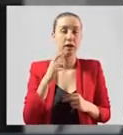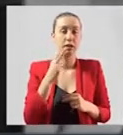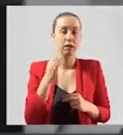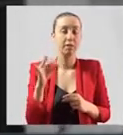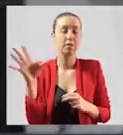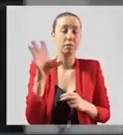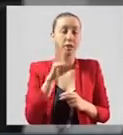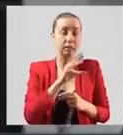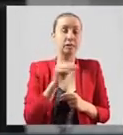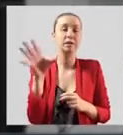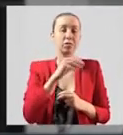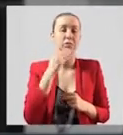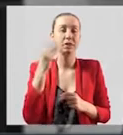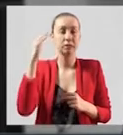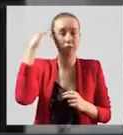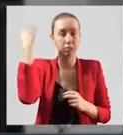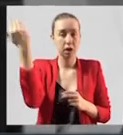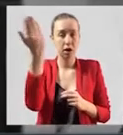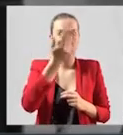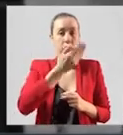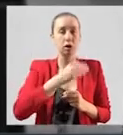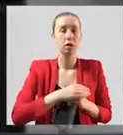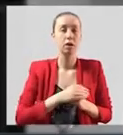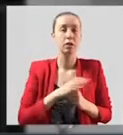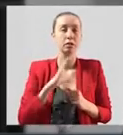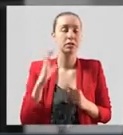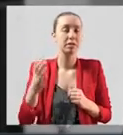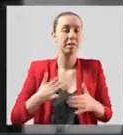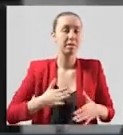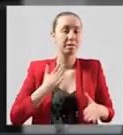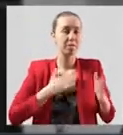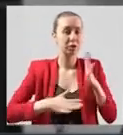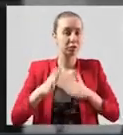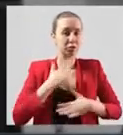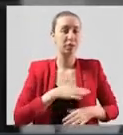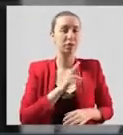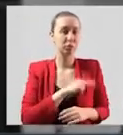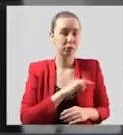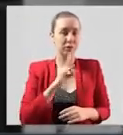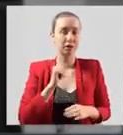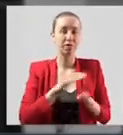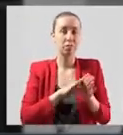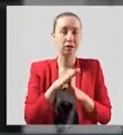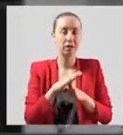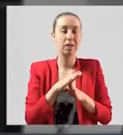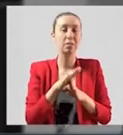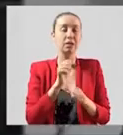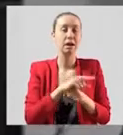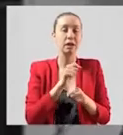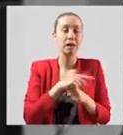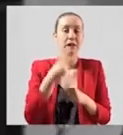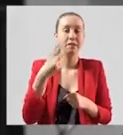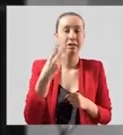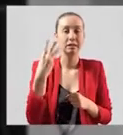со всем советским народом с воодушевлением трудятся над выполнением решений 23-го съезда